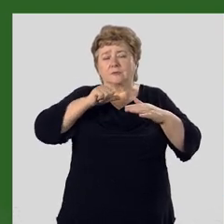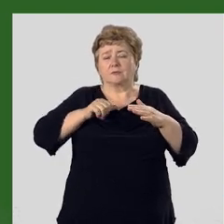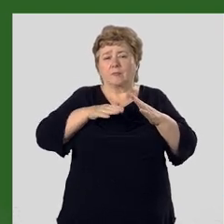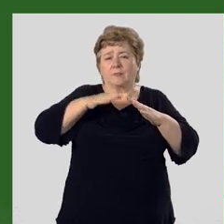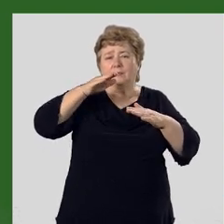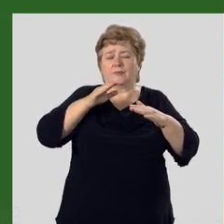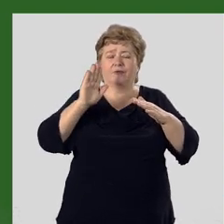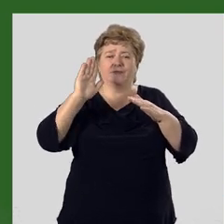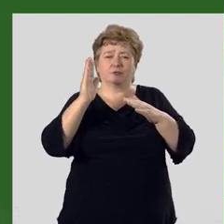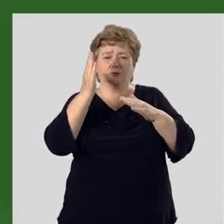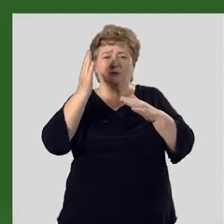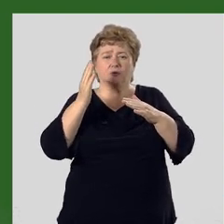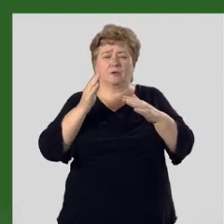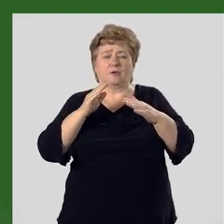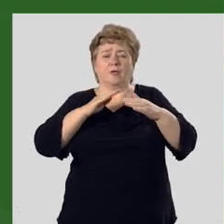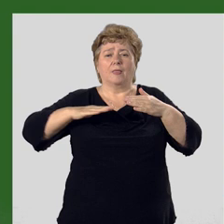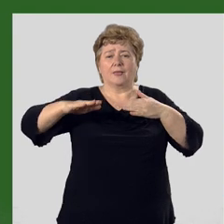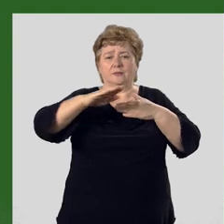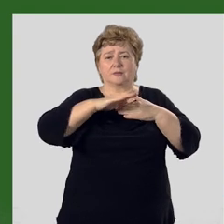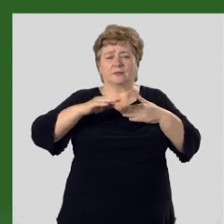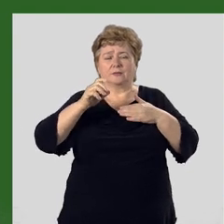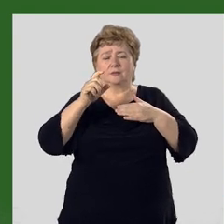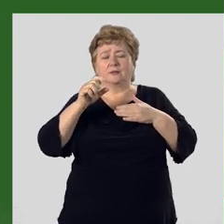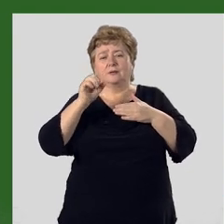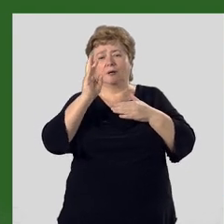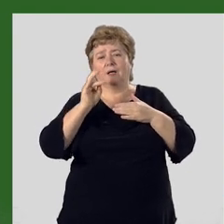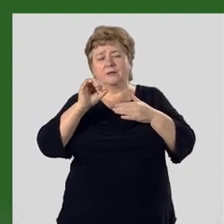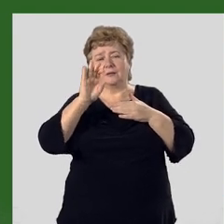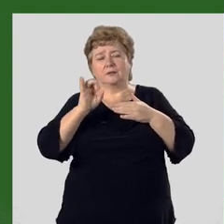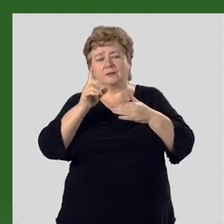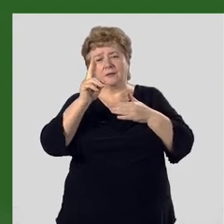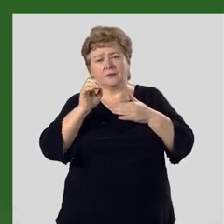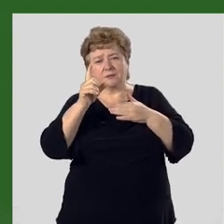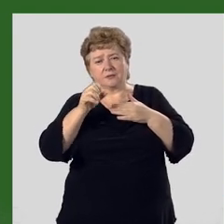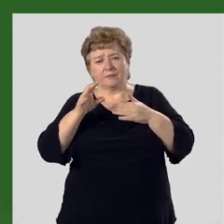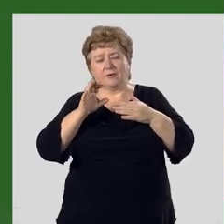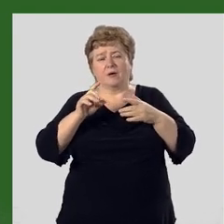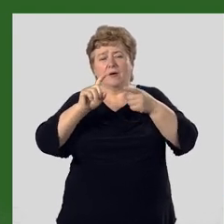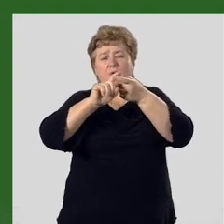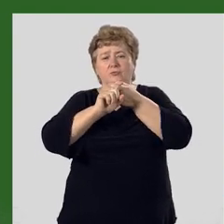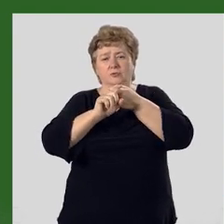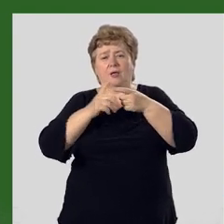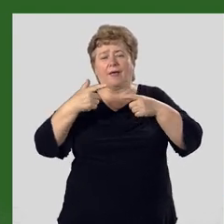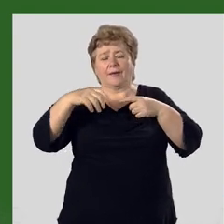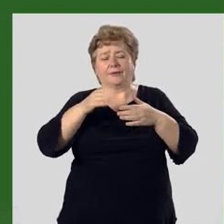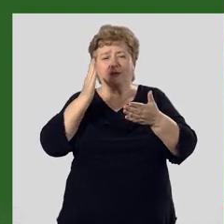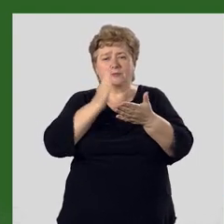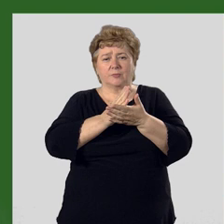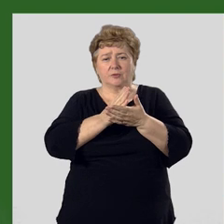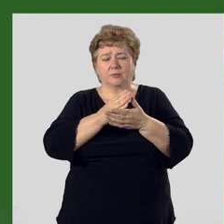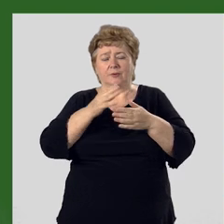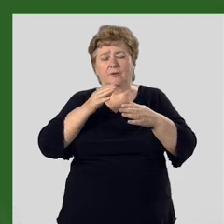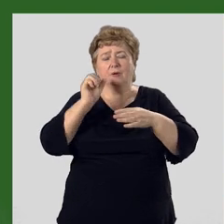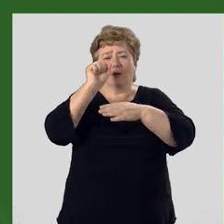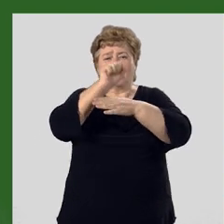поднятия на востоке – на территории Хантенгринского горного узла, где расположен